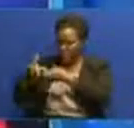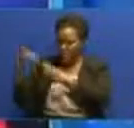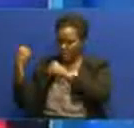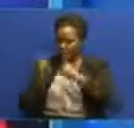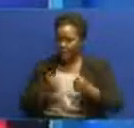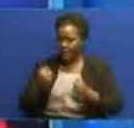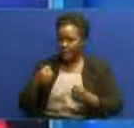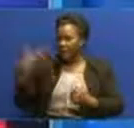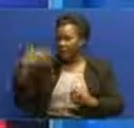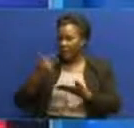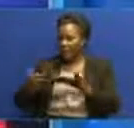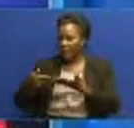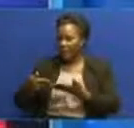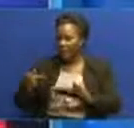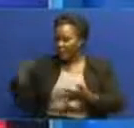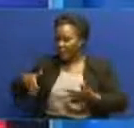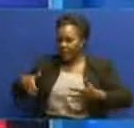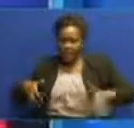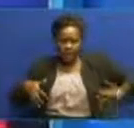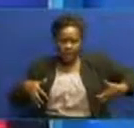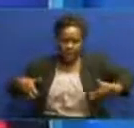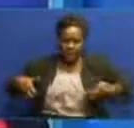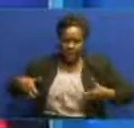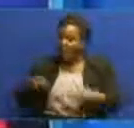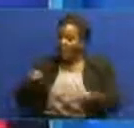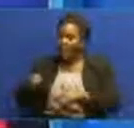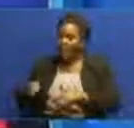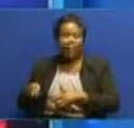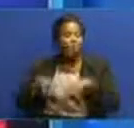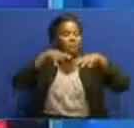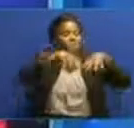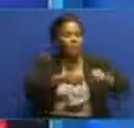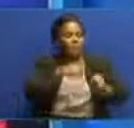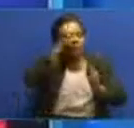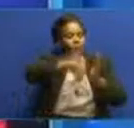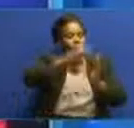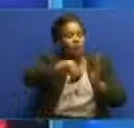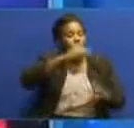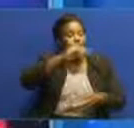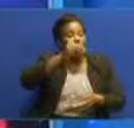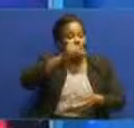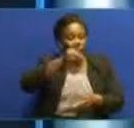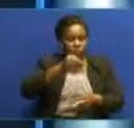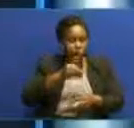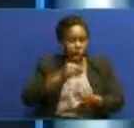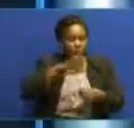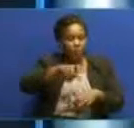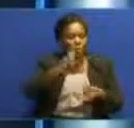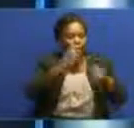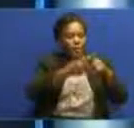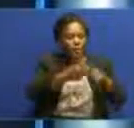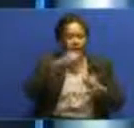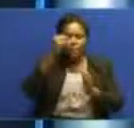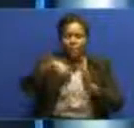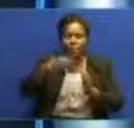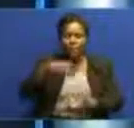na kupora mawe ya dhahabu kwa chimbaji katika mgodi wa msege huko ilanitarime katika mkua wa mara wafanya kazi katika